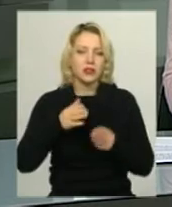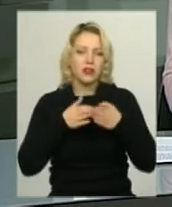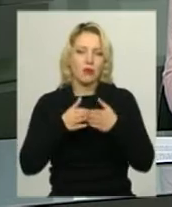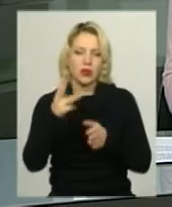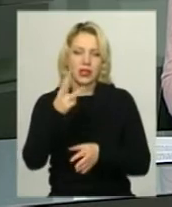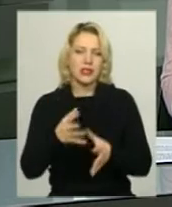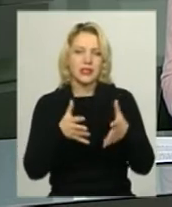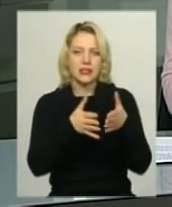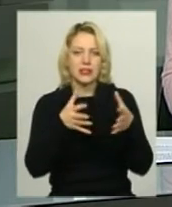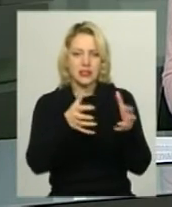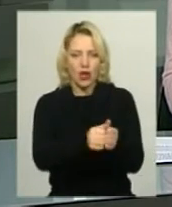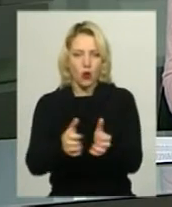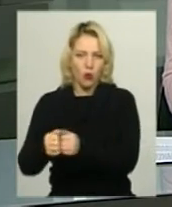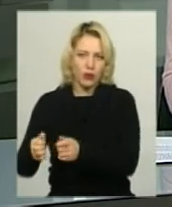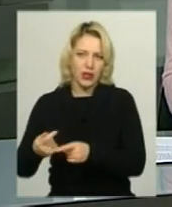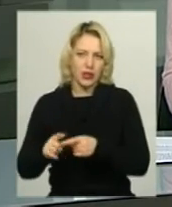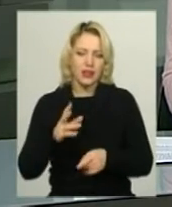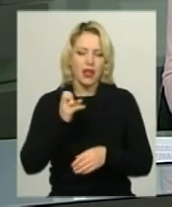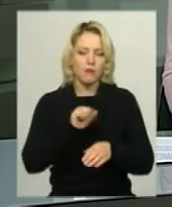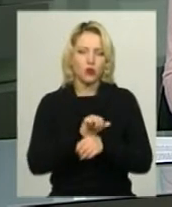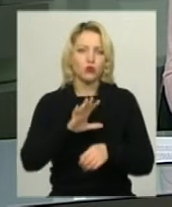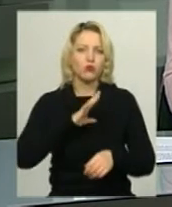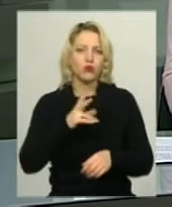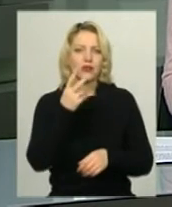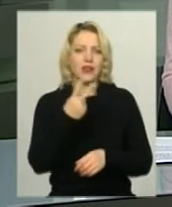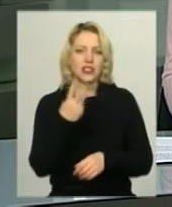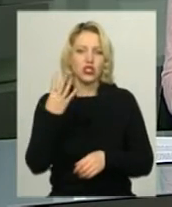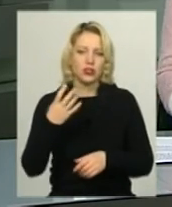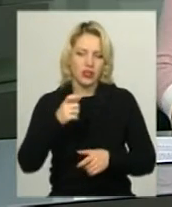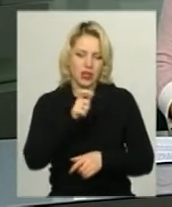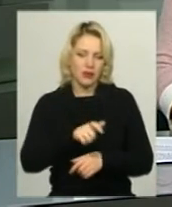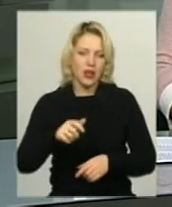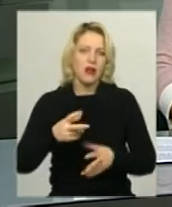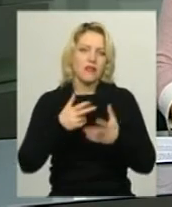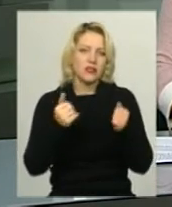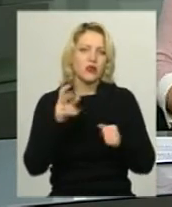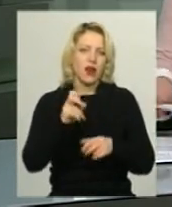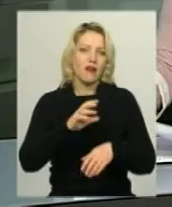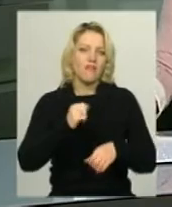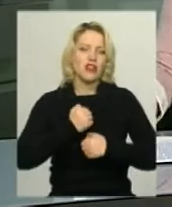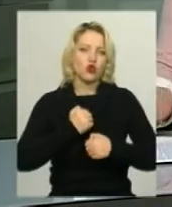захопили. На борту було 24 моряки. Українська влада визнає їх військовополоненими.